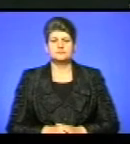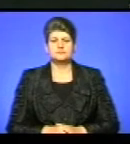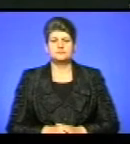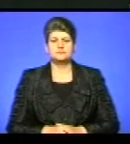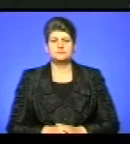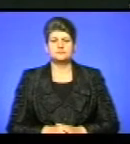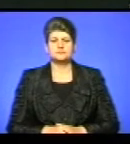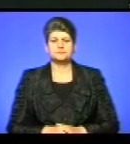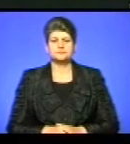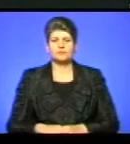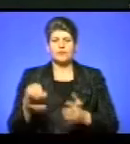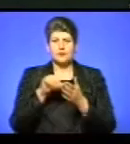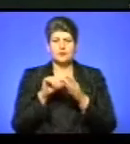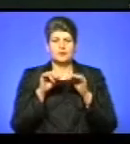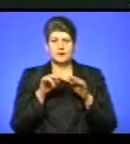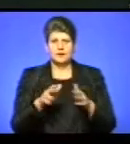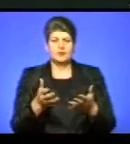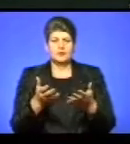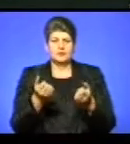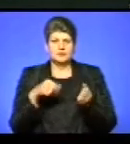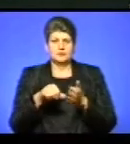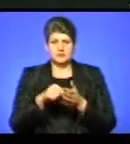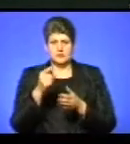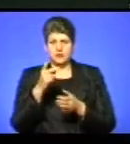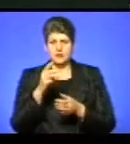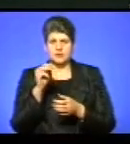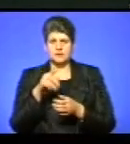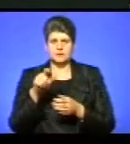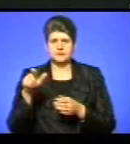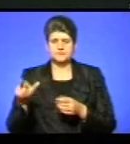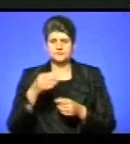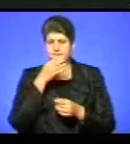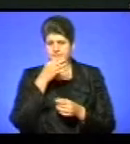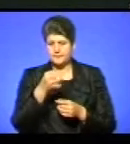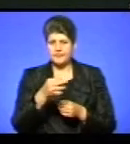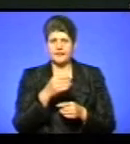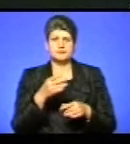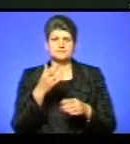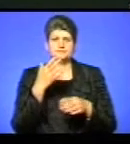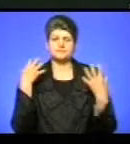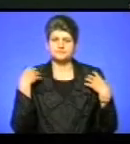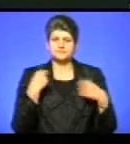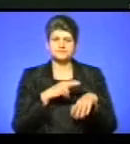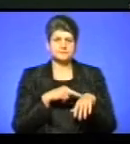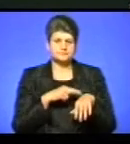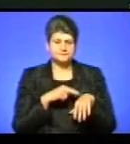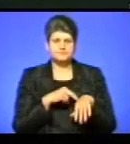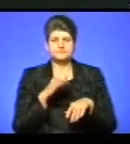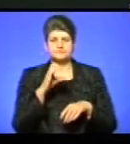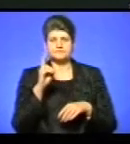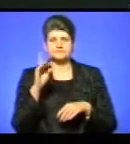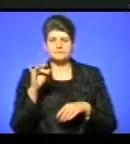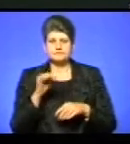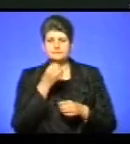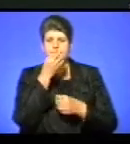Участь у заході взяли близько півтори тисячі людей, повідомив речник управління Нацполіції в області Сергій Крета. Покладання квітів